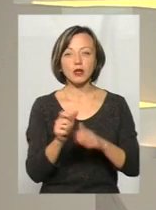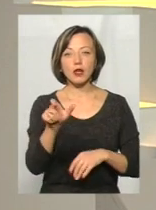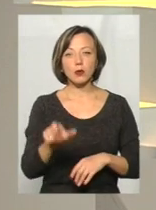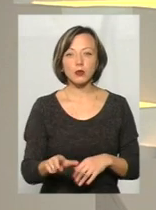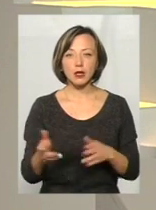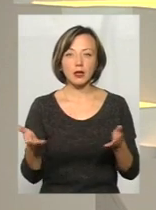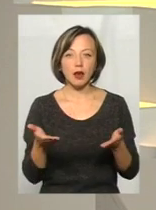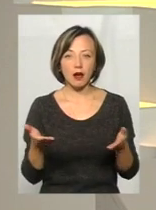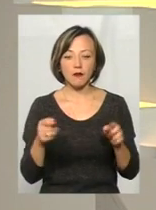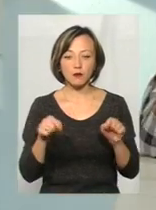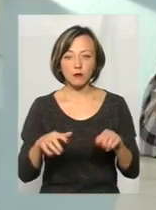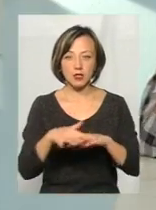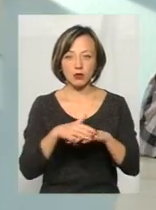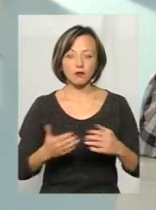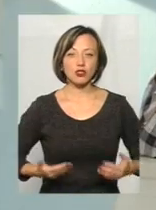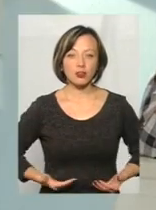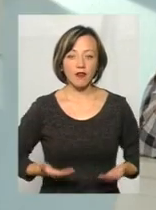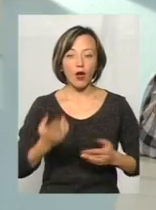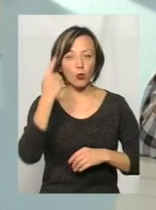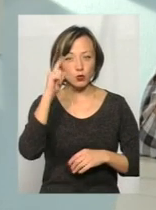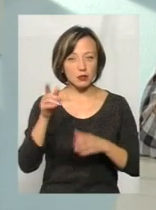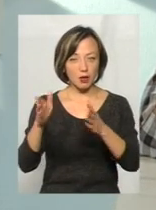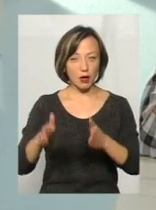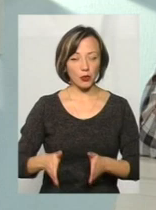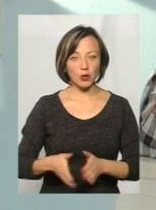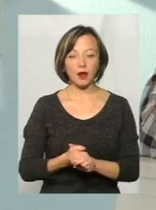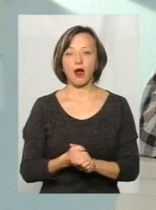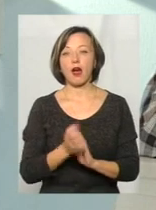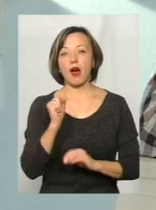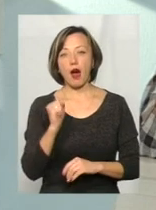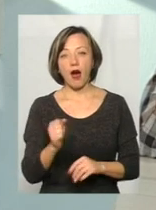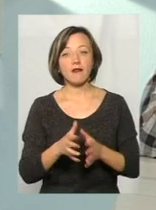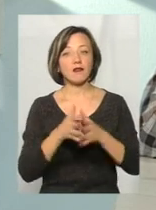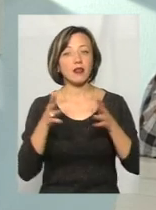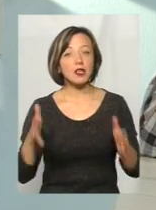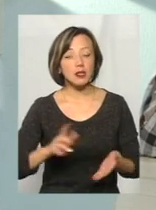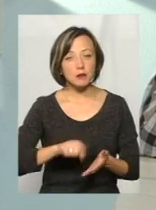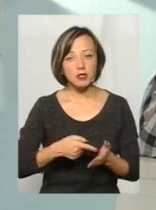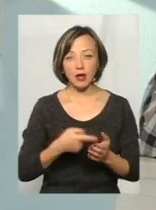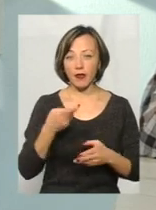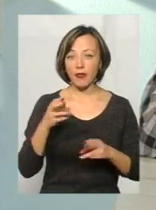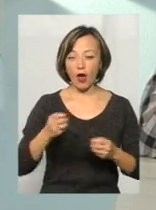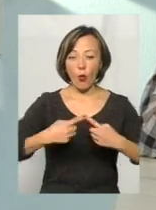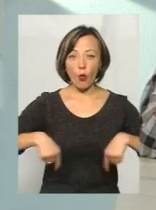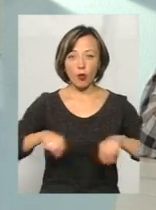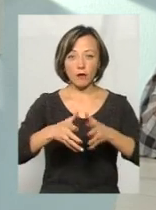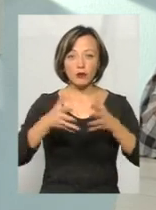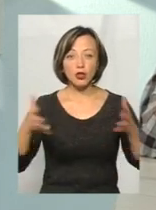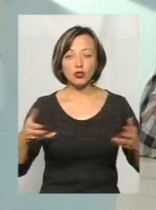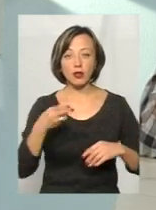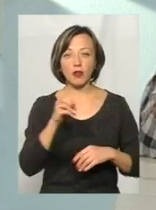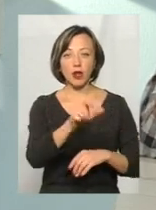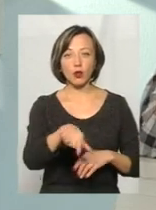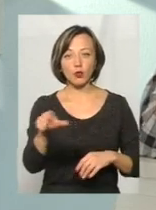яка в цьому середовичі живе, яку знає. Звісно, на великих, в великих містах, там, де округа більші, де люди